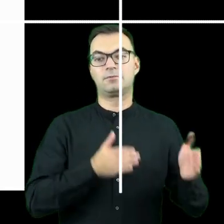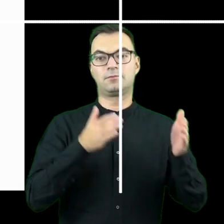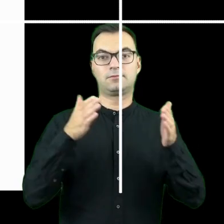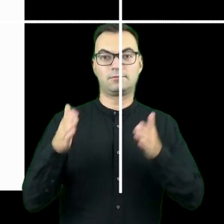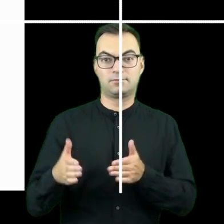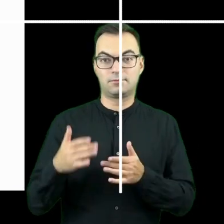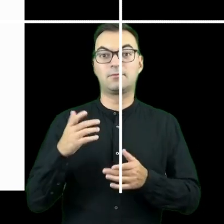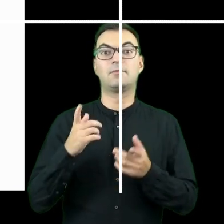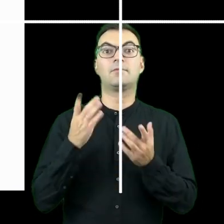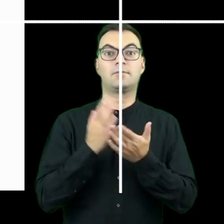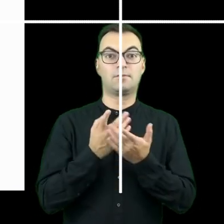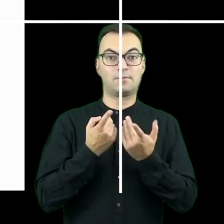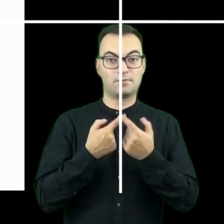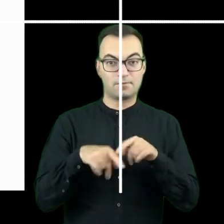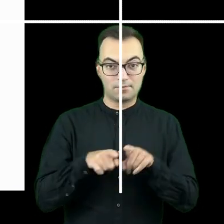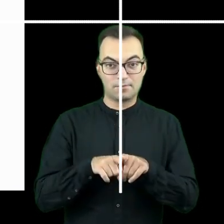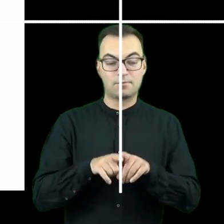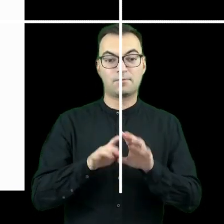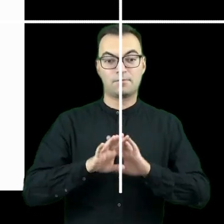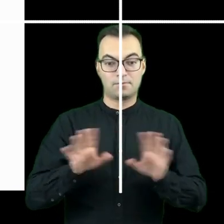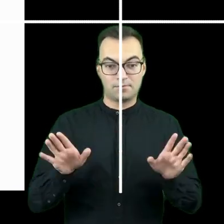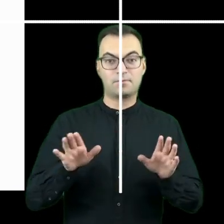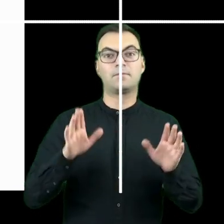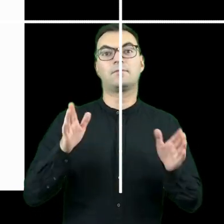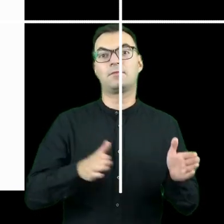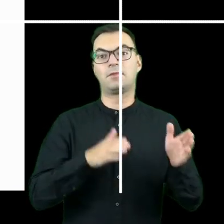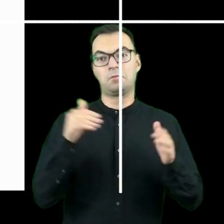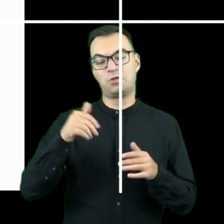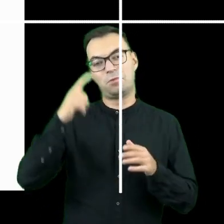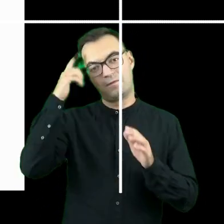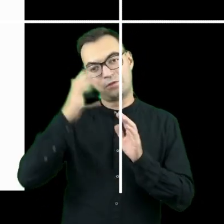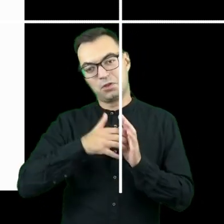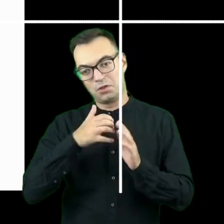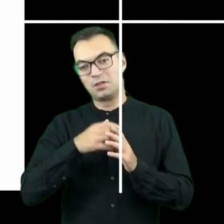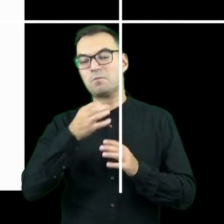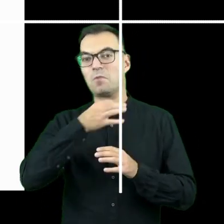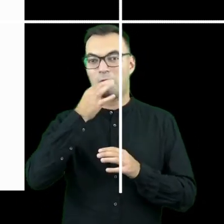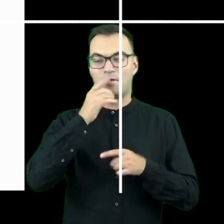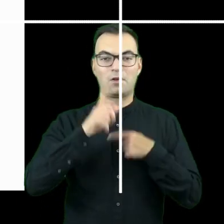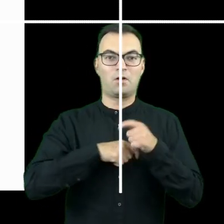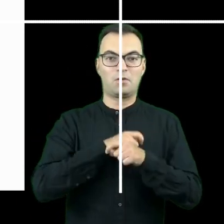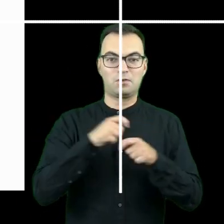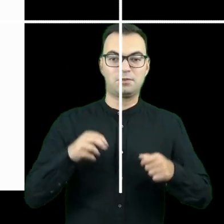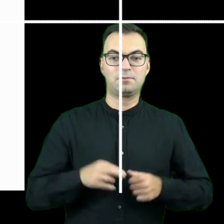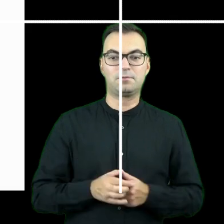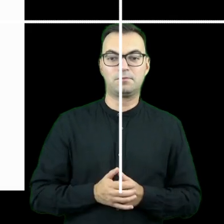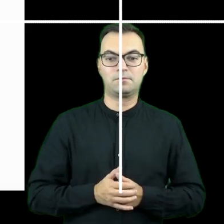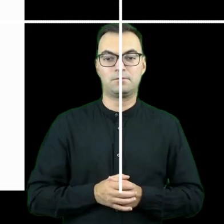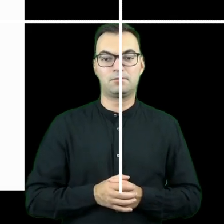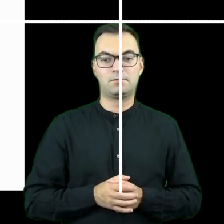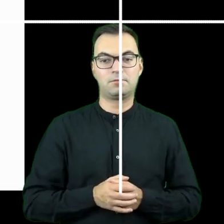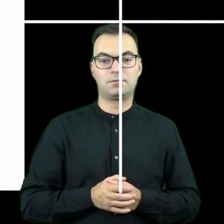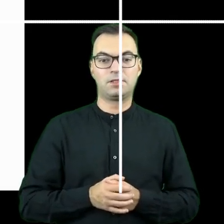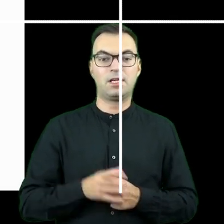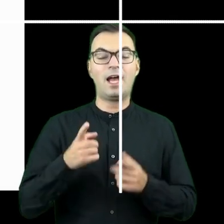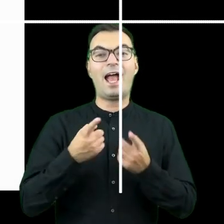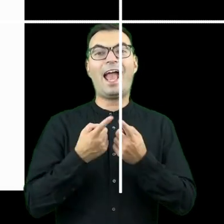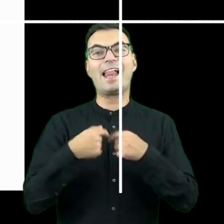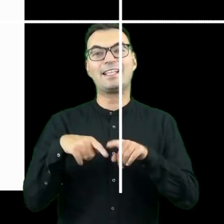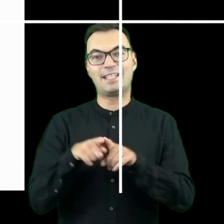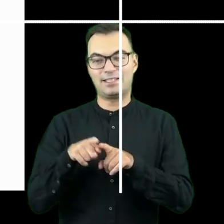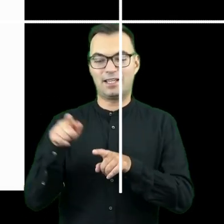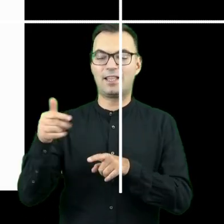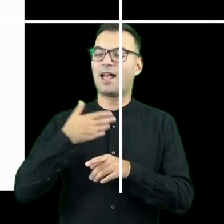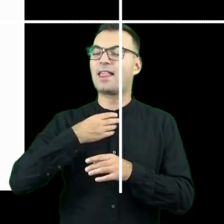Jeżeli zrealizujemy, mamy podstawę do tego, żeby wyciągnąć wnioski i udoskonalać nasze rozwiązanie. Czyli ta realizacja powie nam znacznie więcej niż